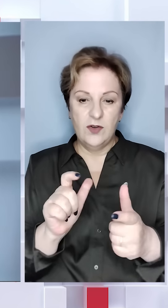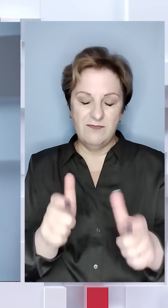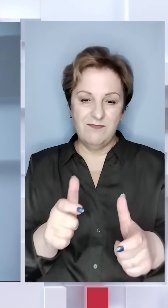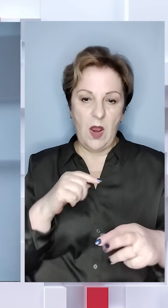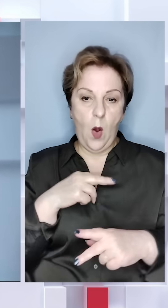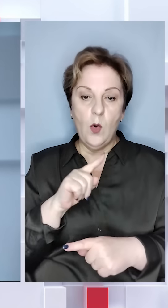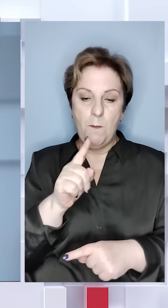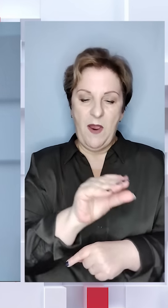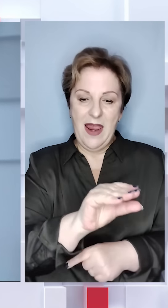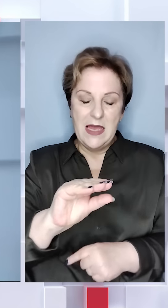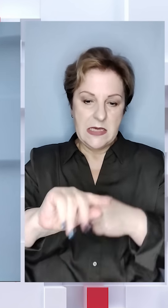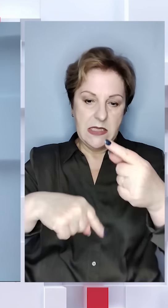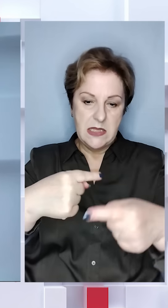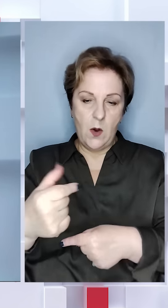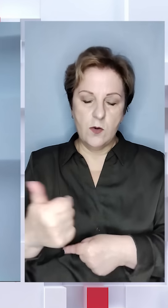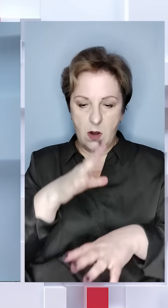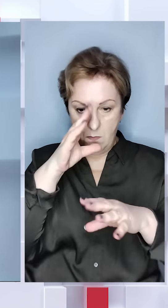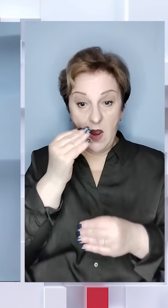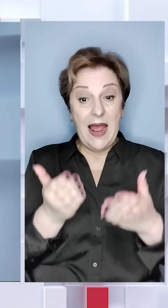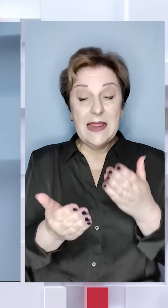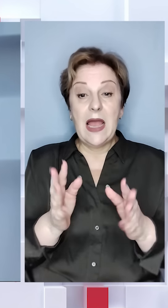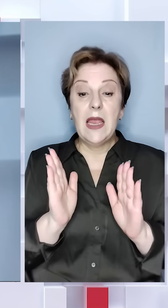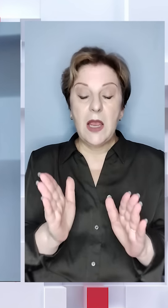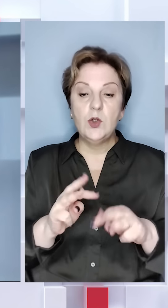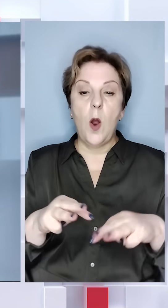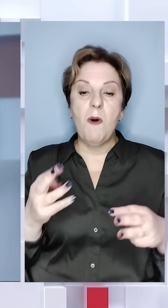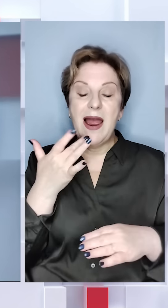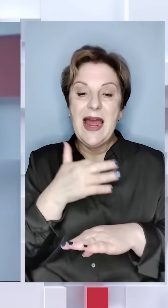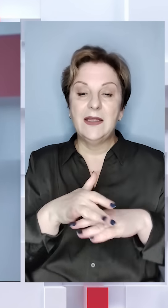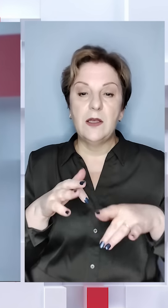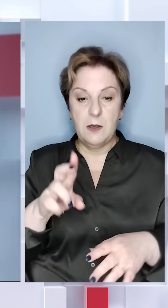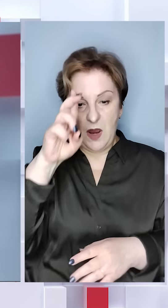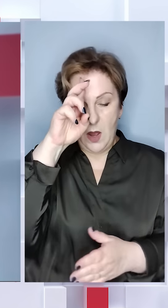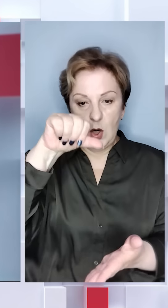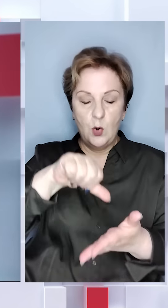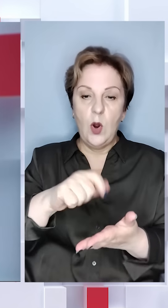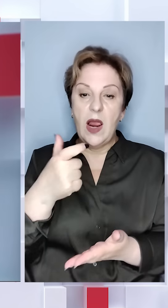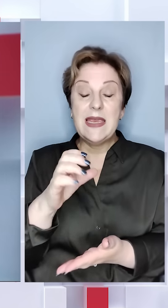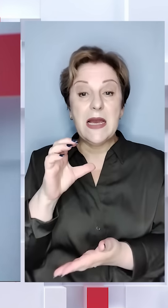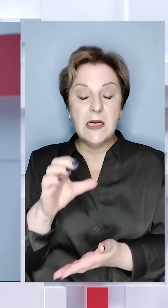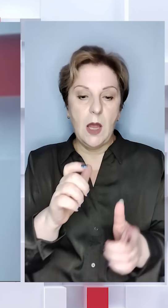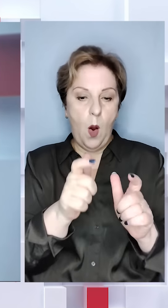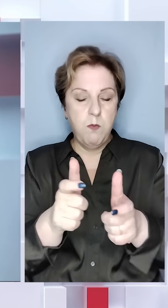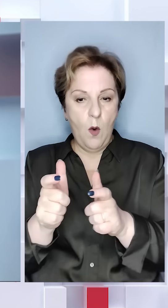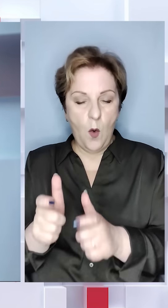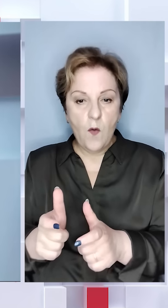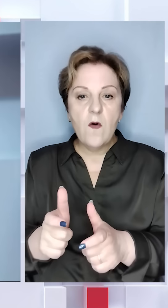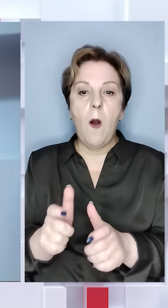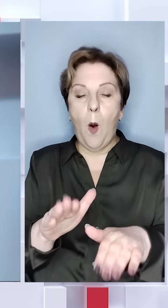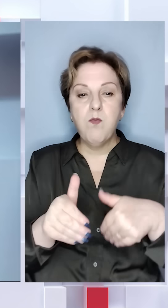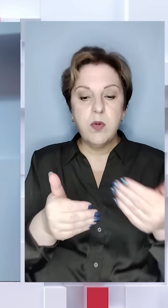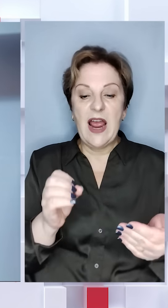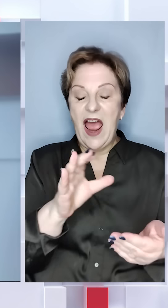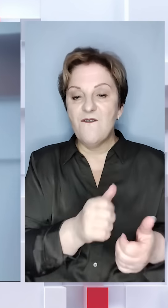Перший транш можливий вже наступного тижня, але тільки якщо міністери закордонних справ, країн, учасниць ЄС, погодяться на